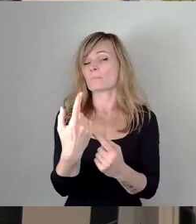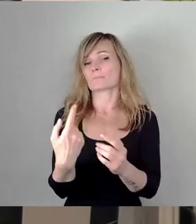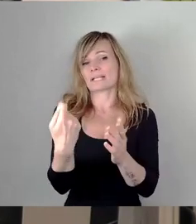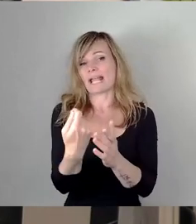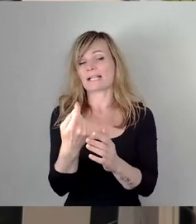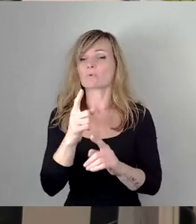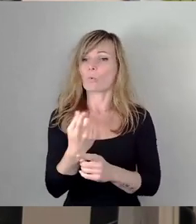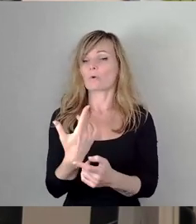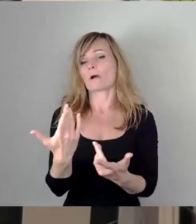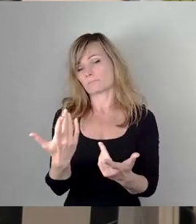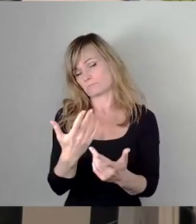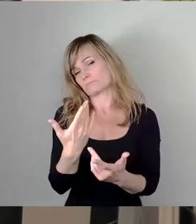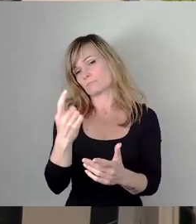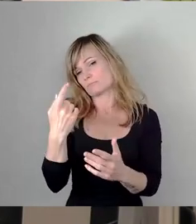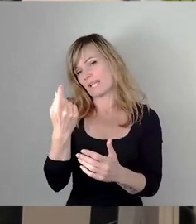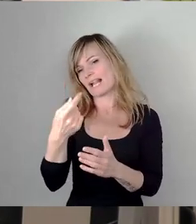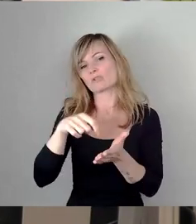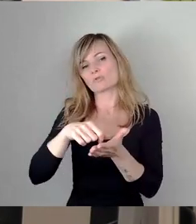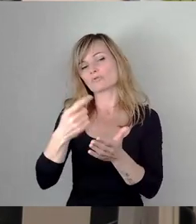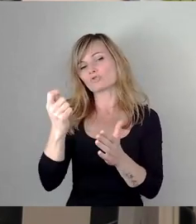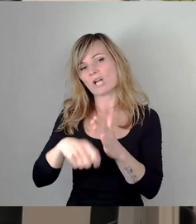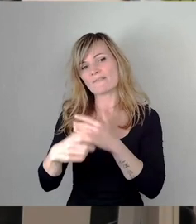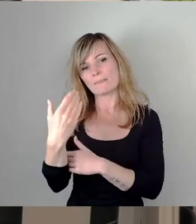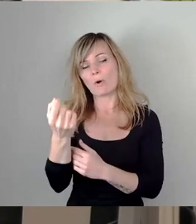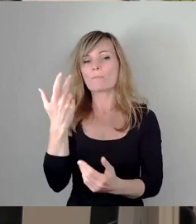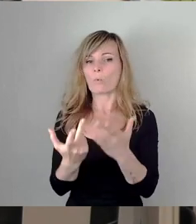Freiheitsstrafe. Drittens.